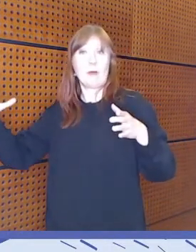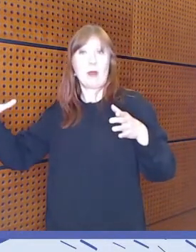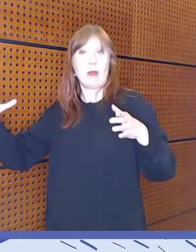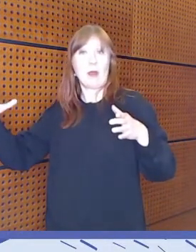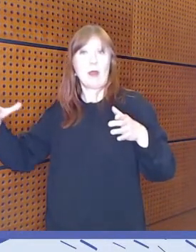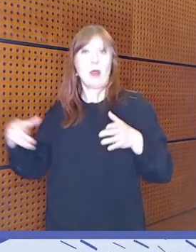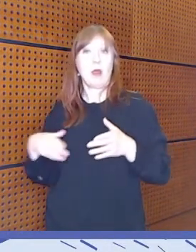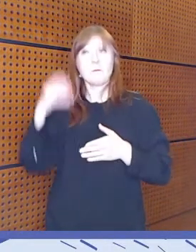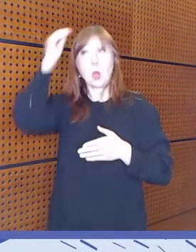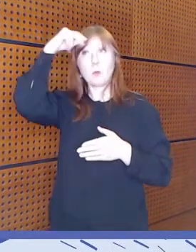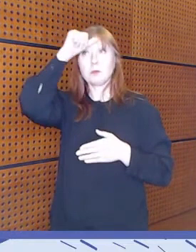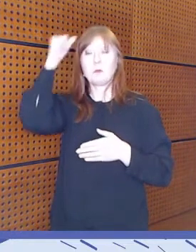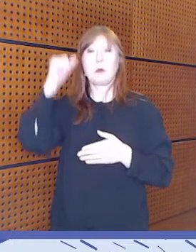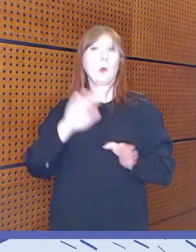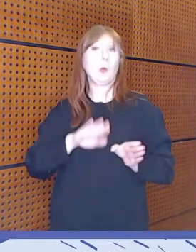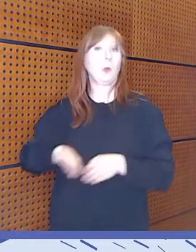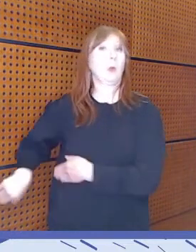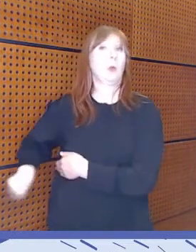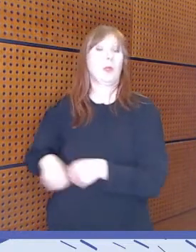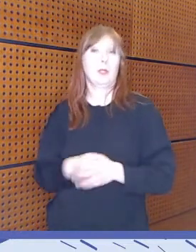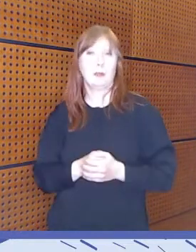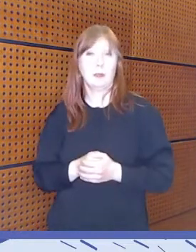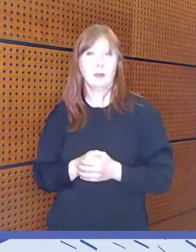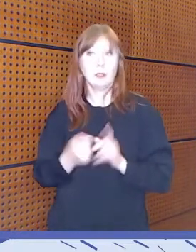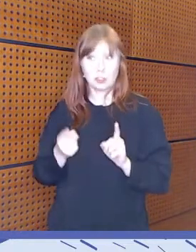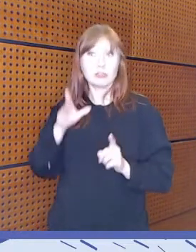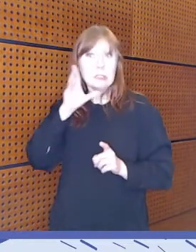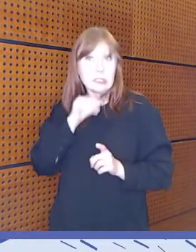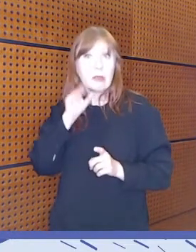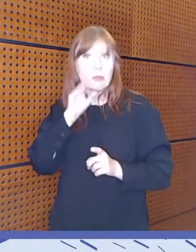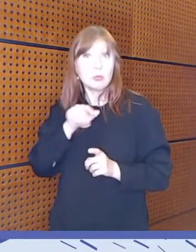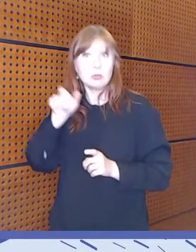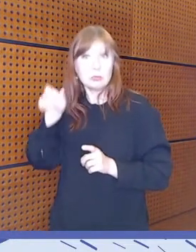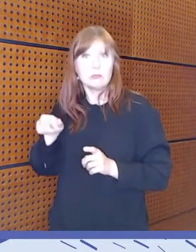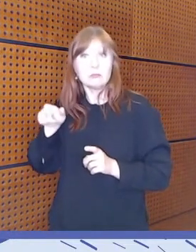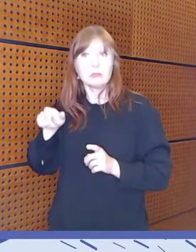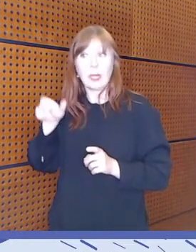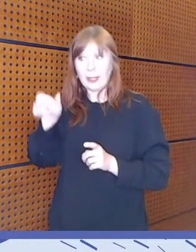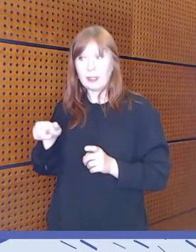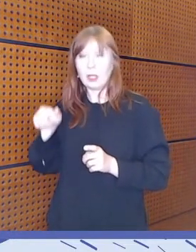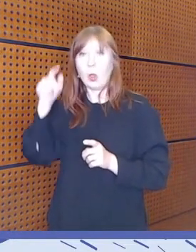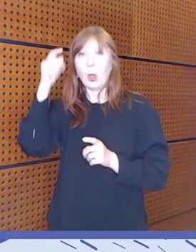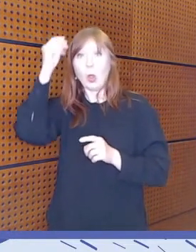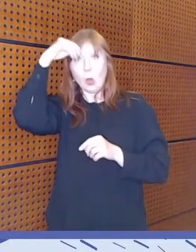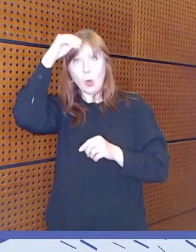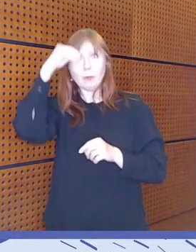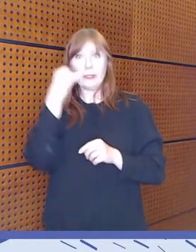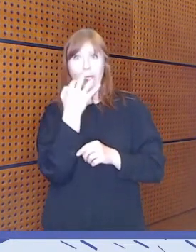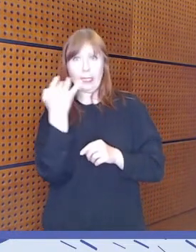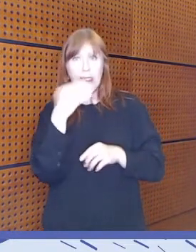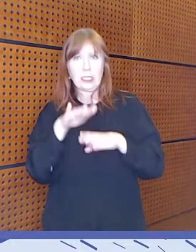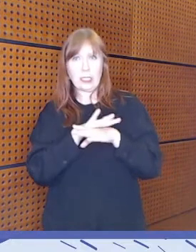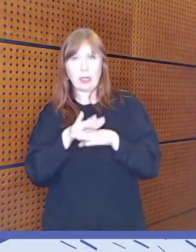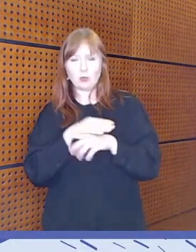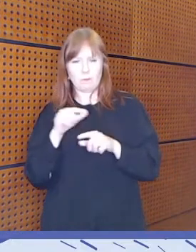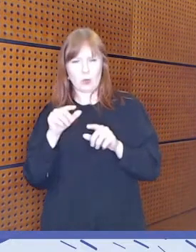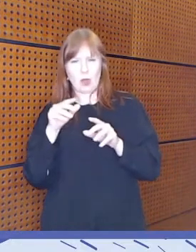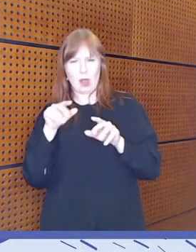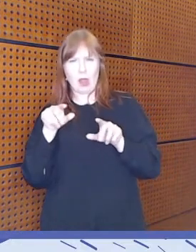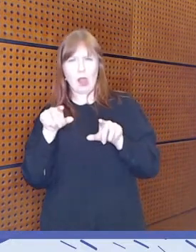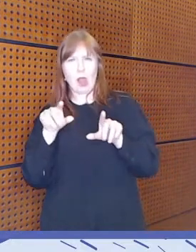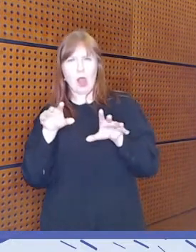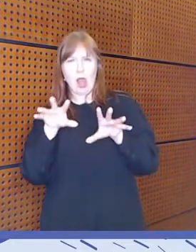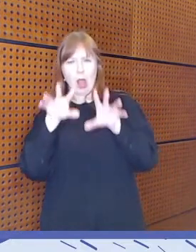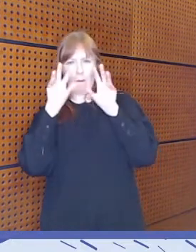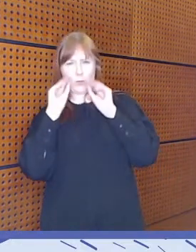kokonaan unohdettu. Mitä tarkoittaa olla ikääntynyt ikäihminen, joka opettelee diginkäyttöä, jolla on vielä vaikka hahmottamisen ongelma. Kuinka